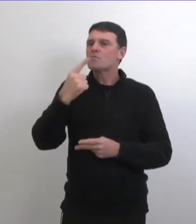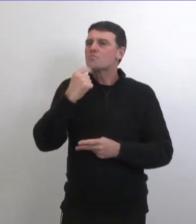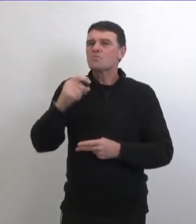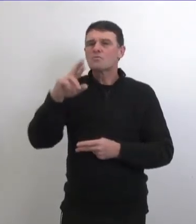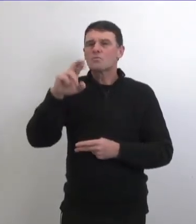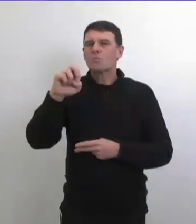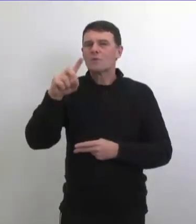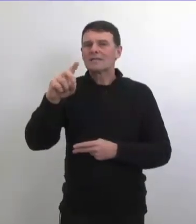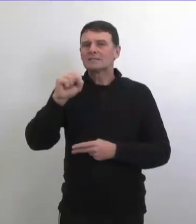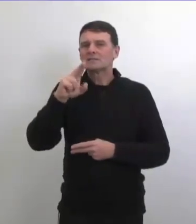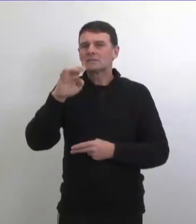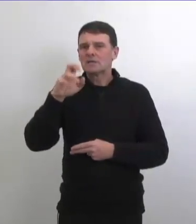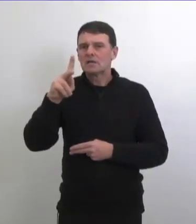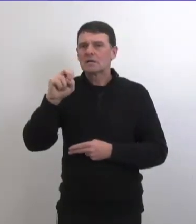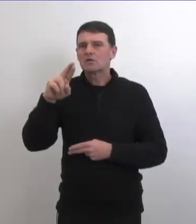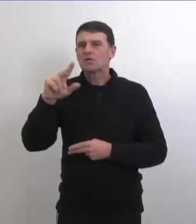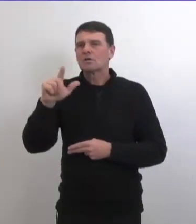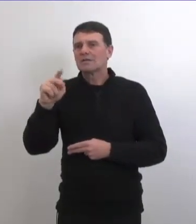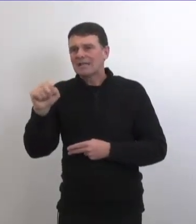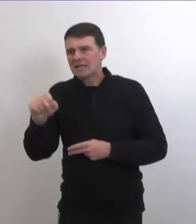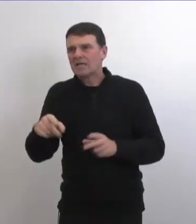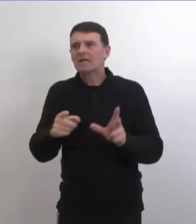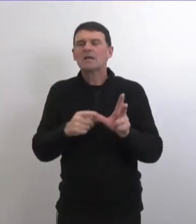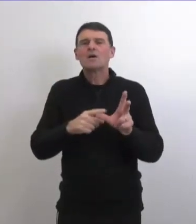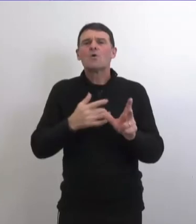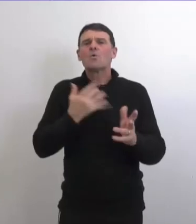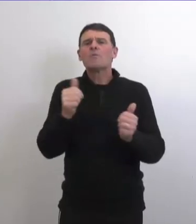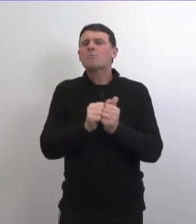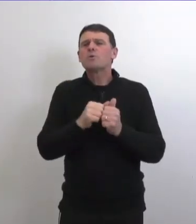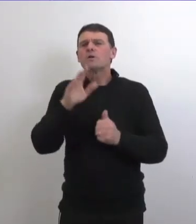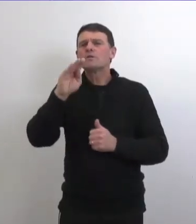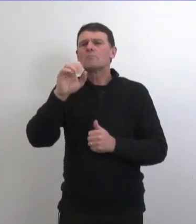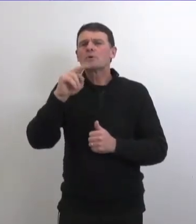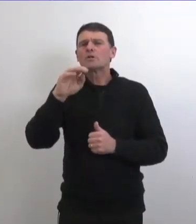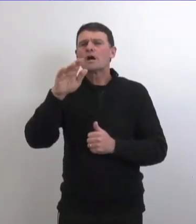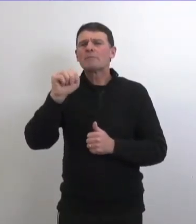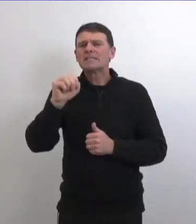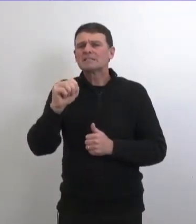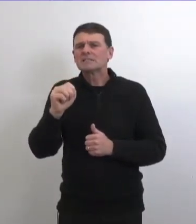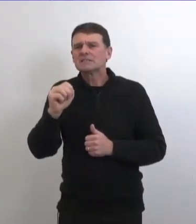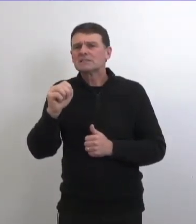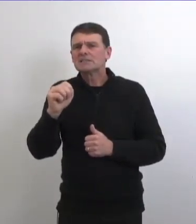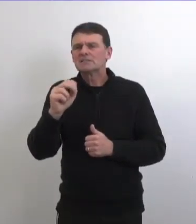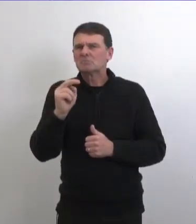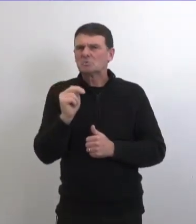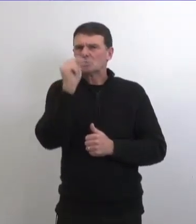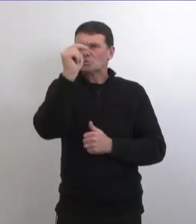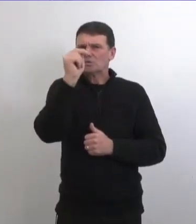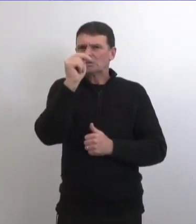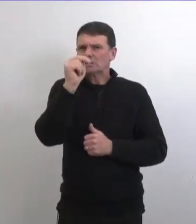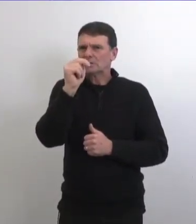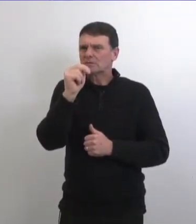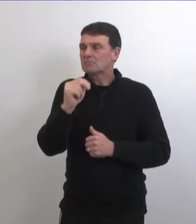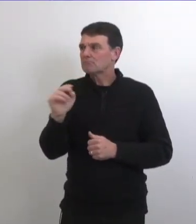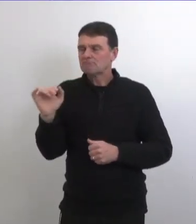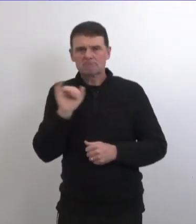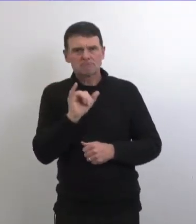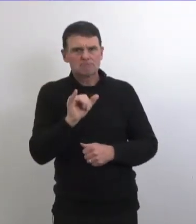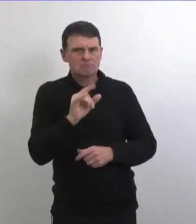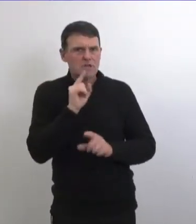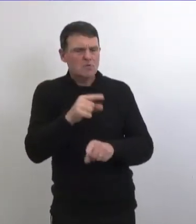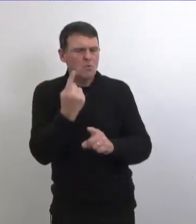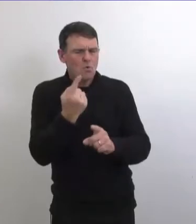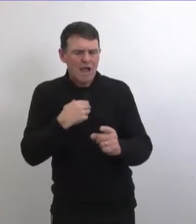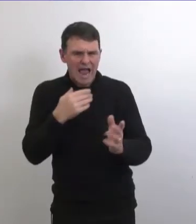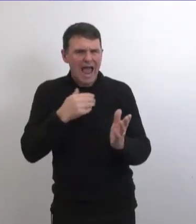est-ce que vous pourriez nous donner les données épidémiologiques pour certains des régions oui alors j'ai des renseignements sur